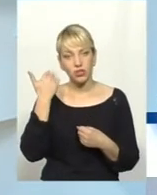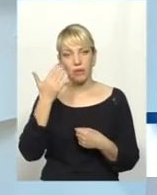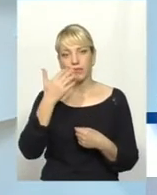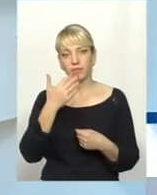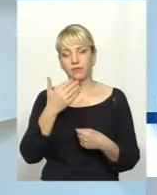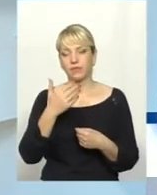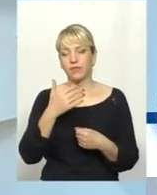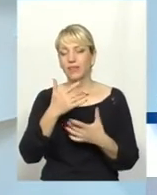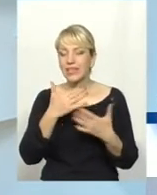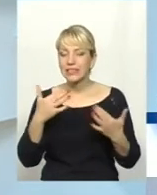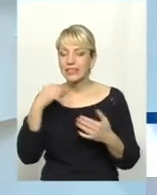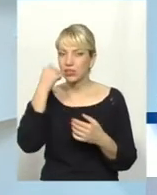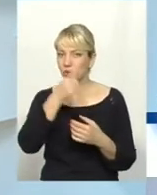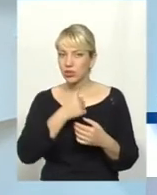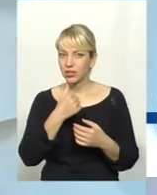при різних режимах,